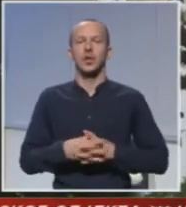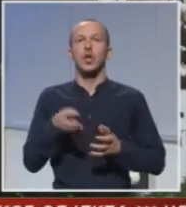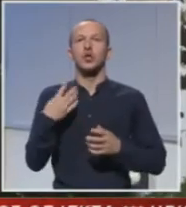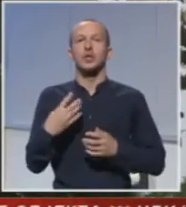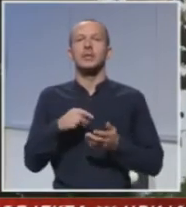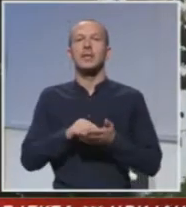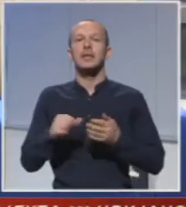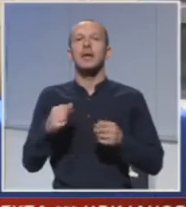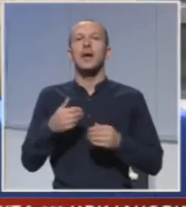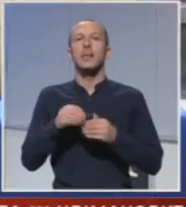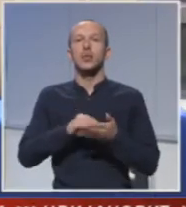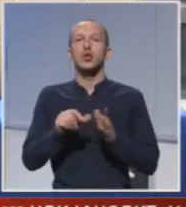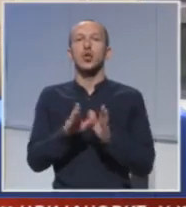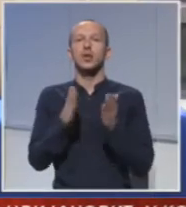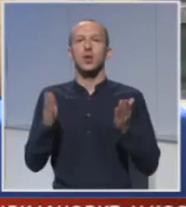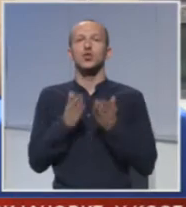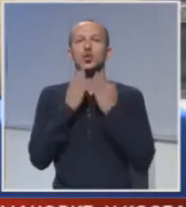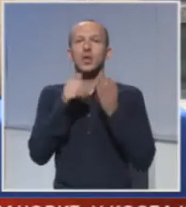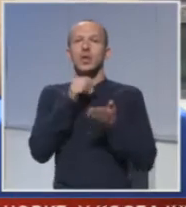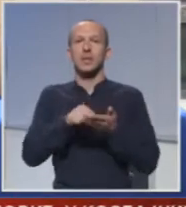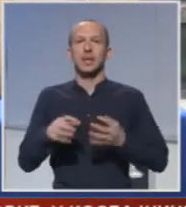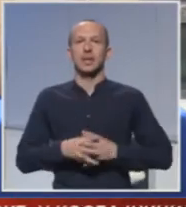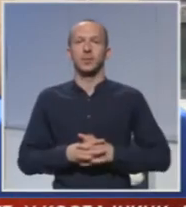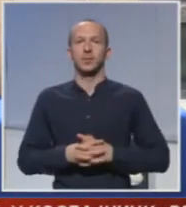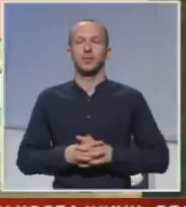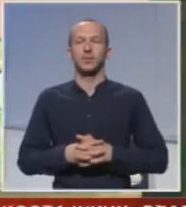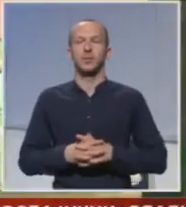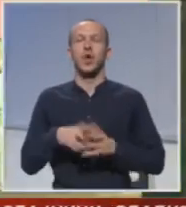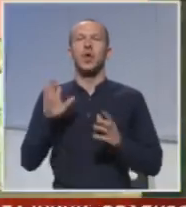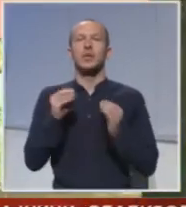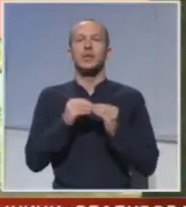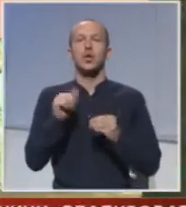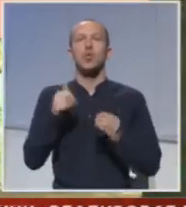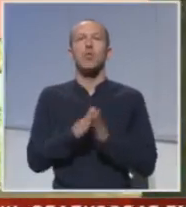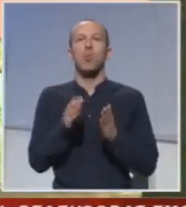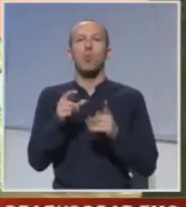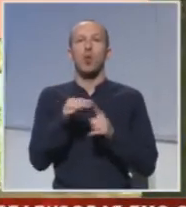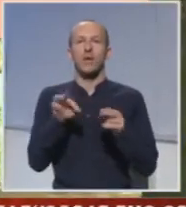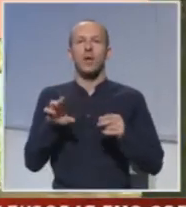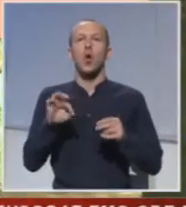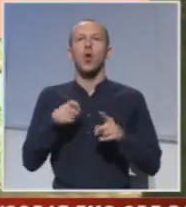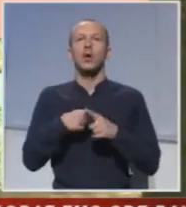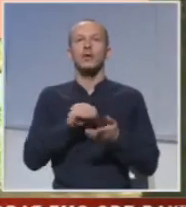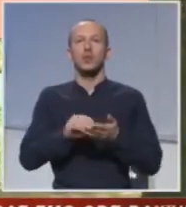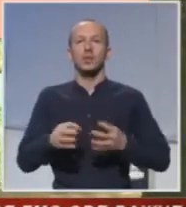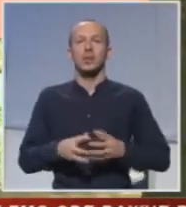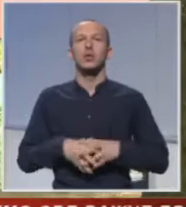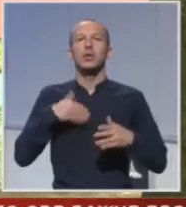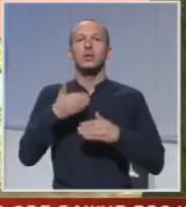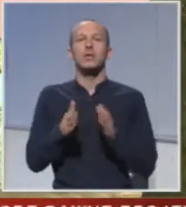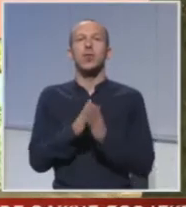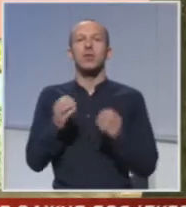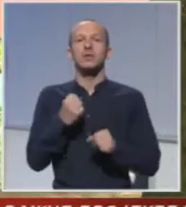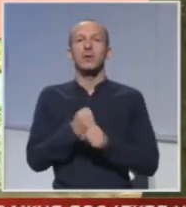40 lekcija pretočene u knjigu Čitanje i pisanje. Ona sadrži jedno poglavlje o kreativnom pisanju, zatim